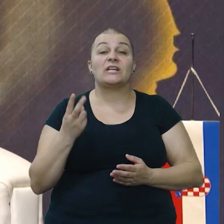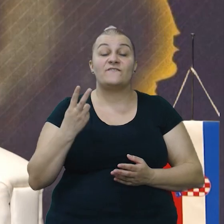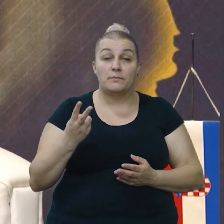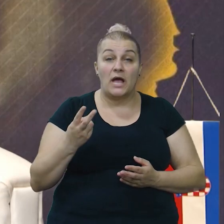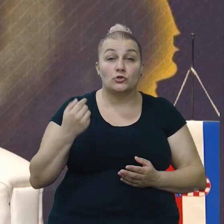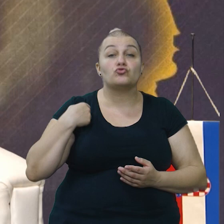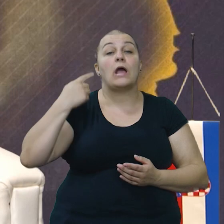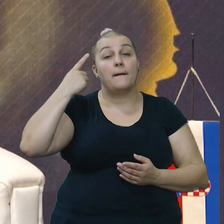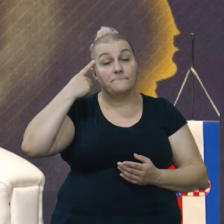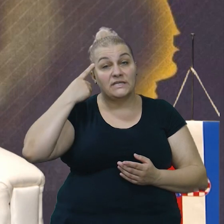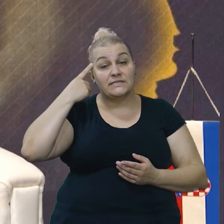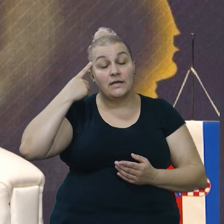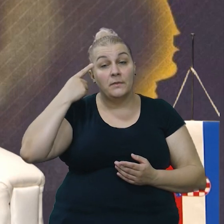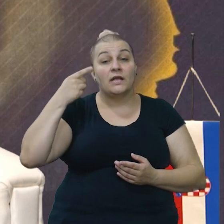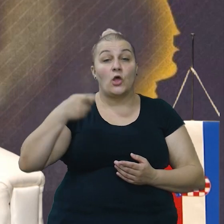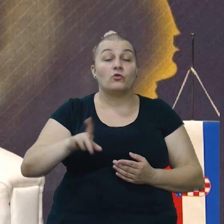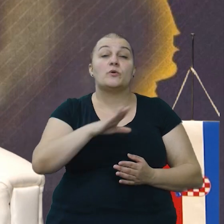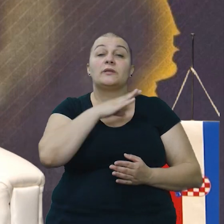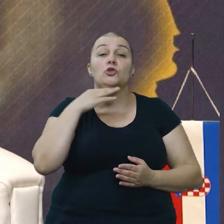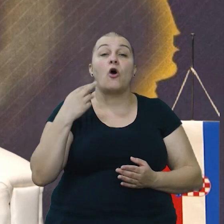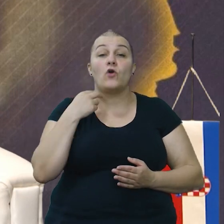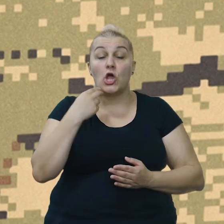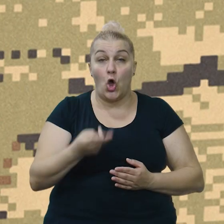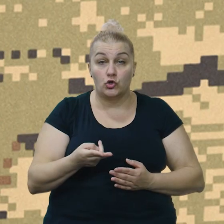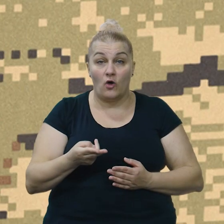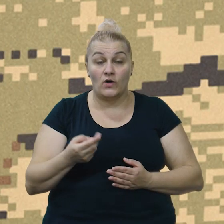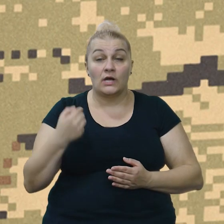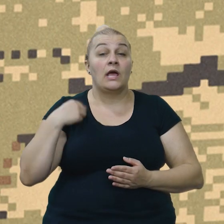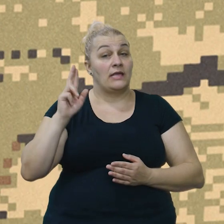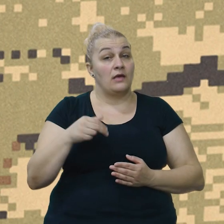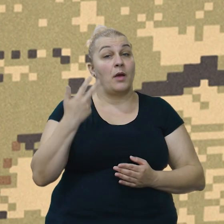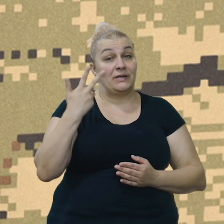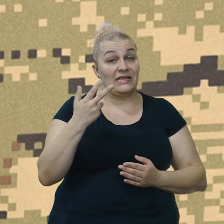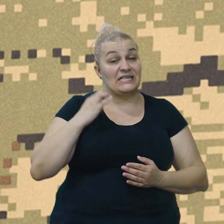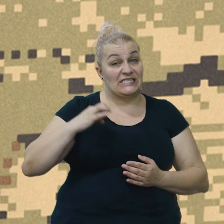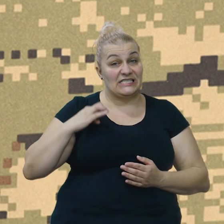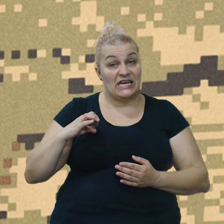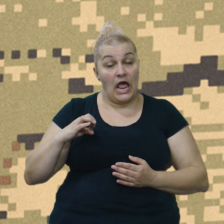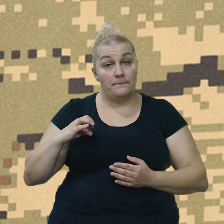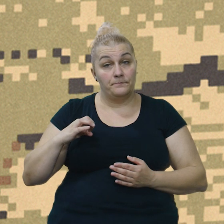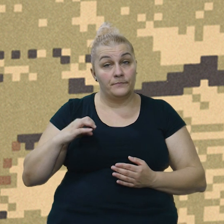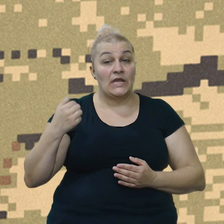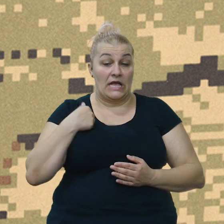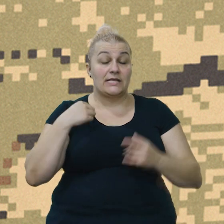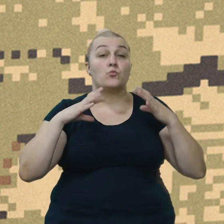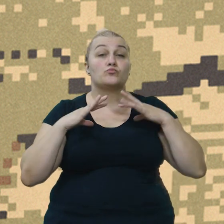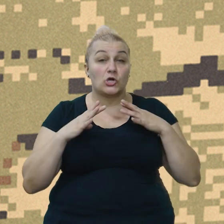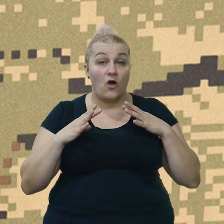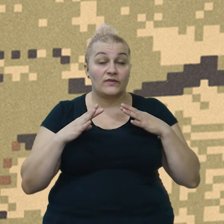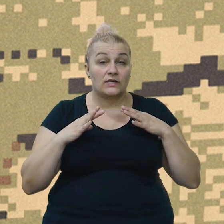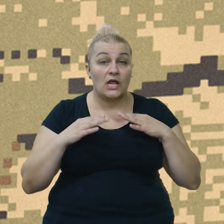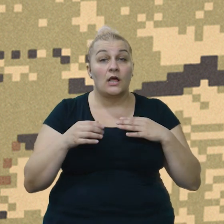ja mislim da će vam biti ovo dovoljan odgovor. Ja imam tri sina. U mirovini sam.